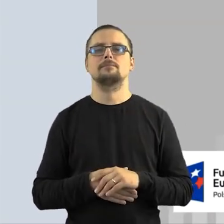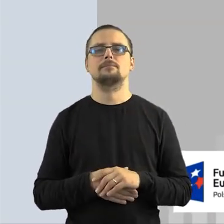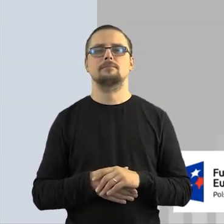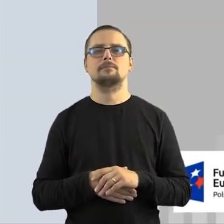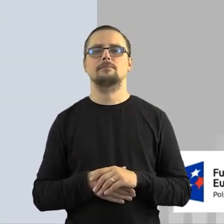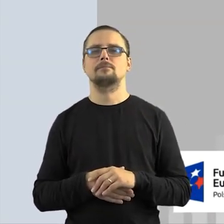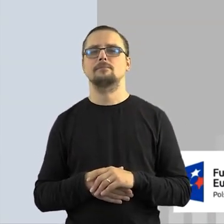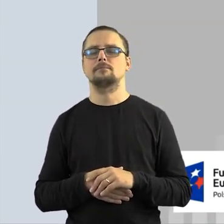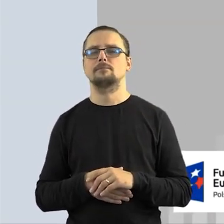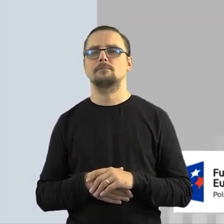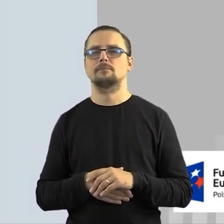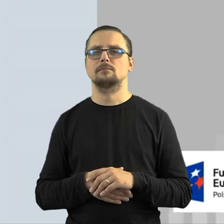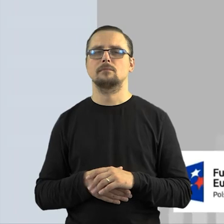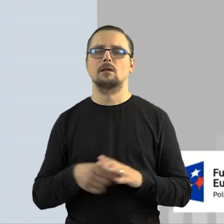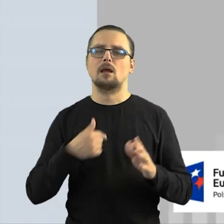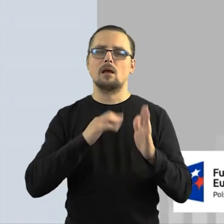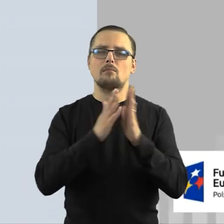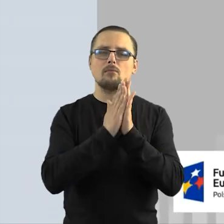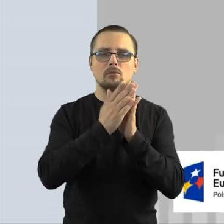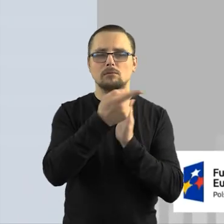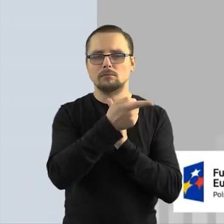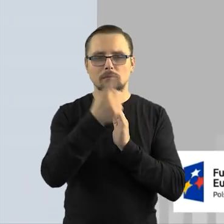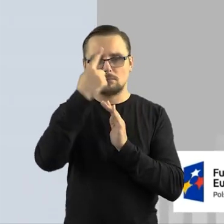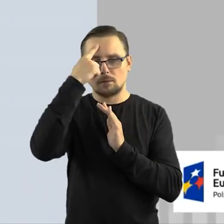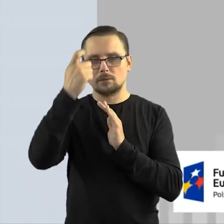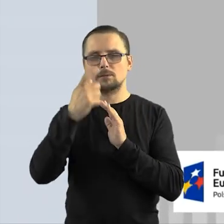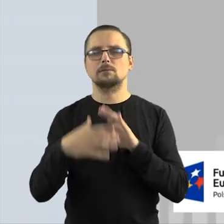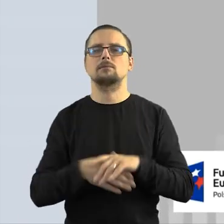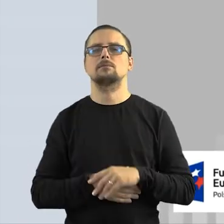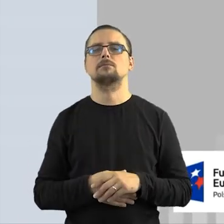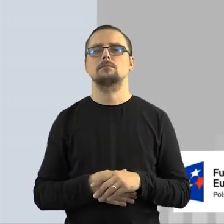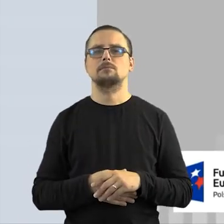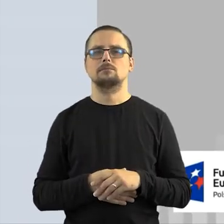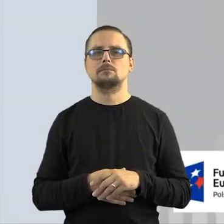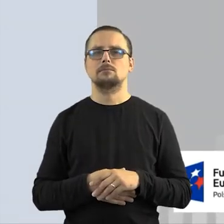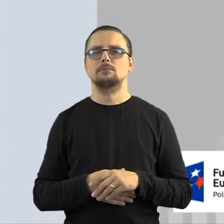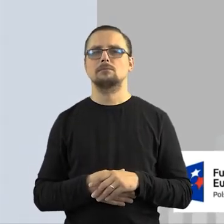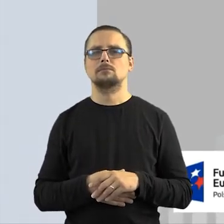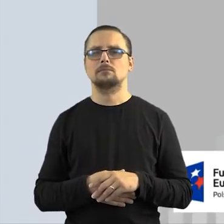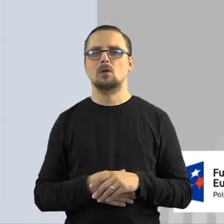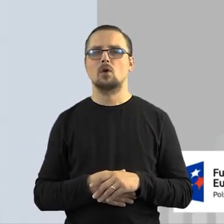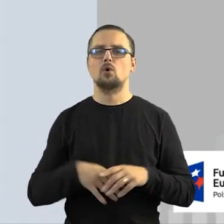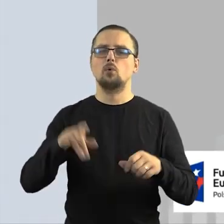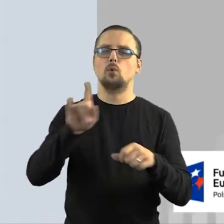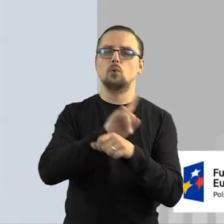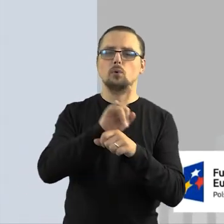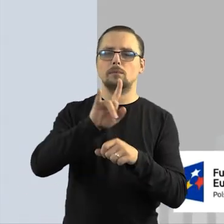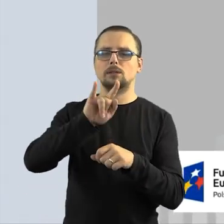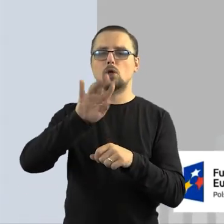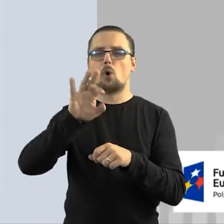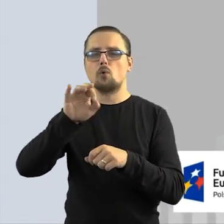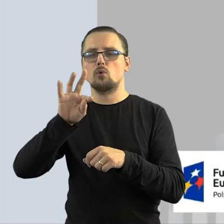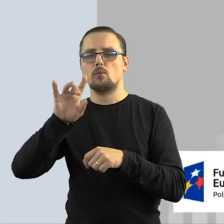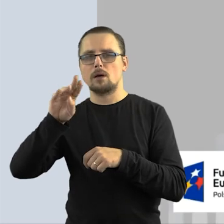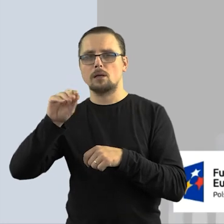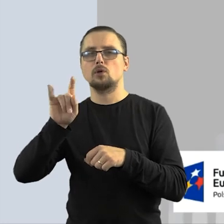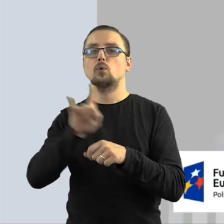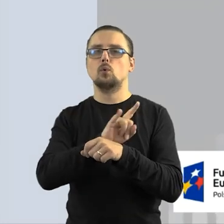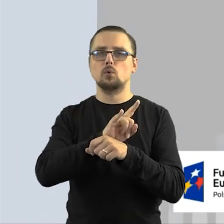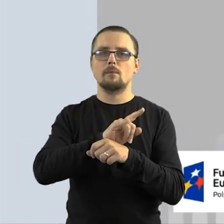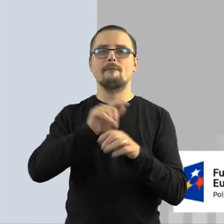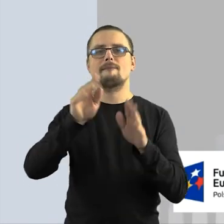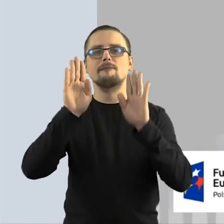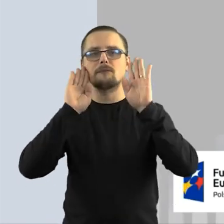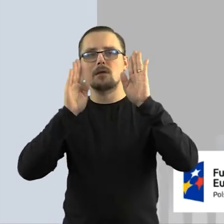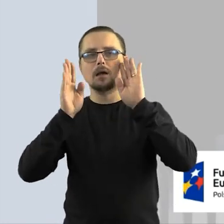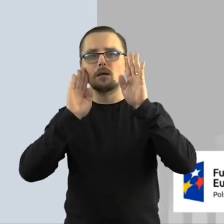czytelnictwa albo jakieś inne cele. ale tutaj proszę też pamiętać, że